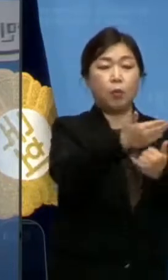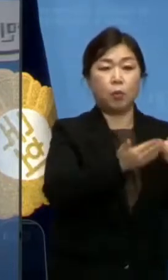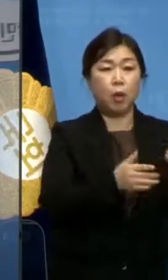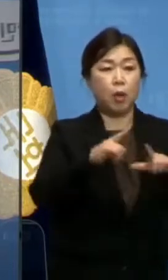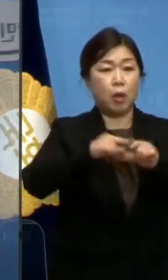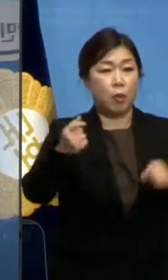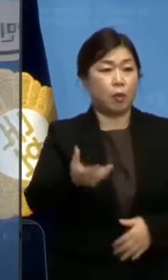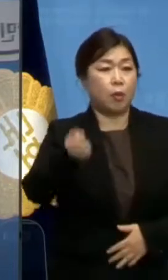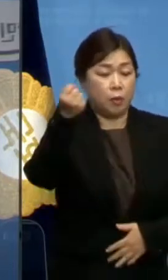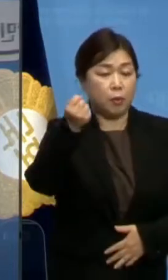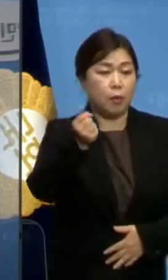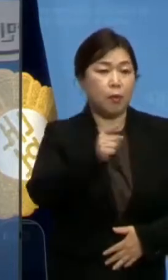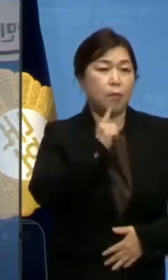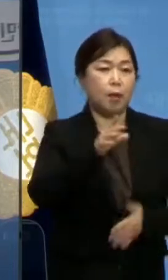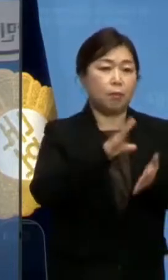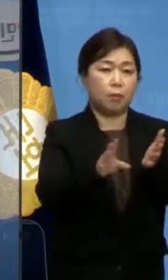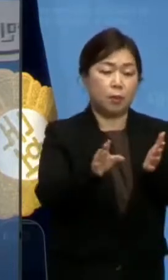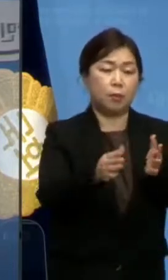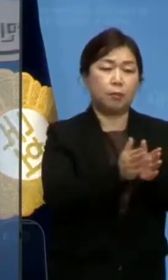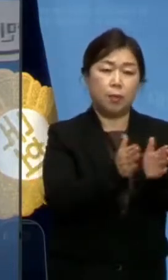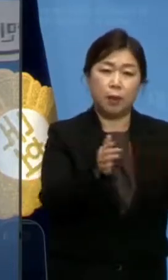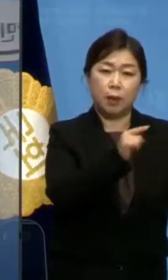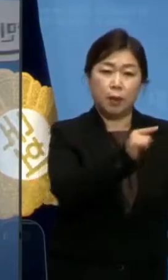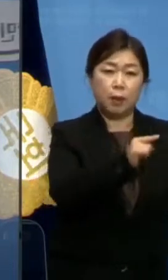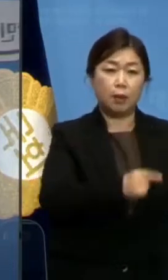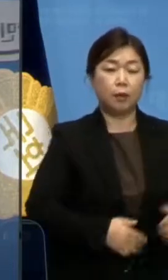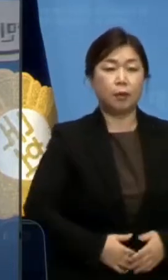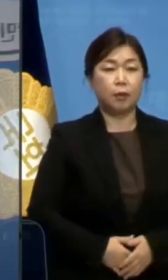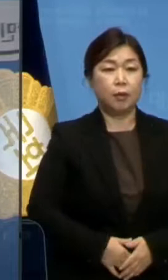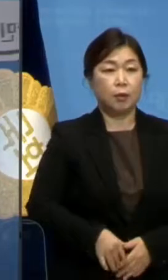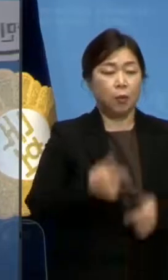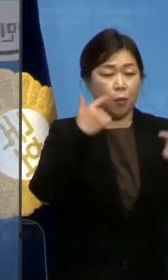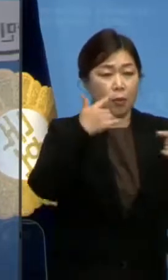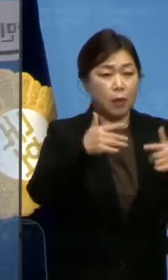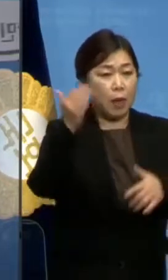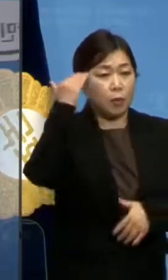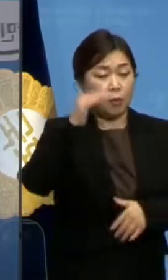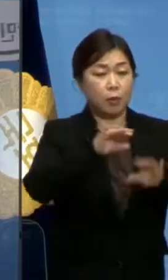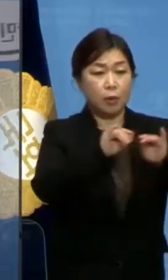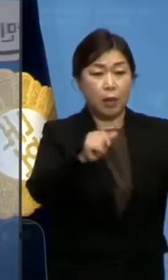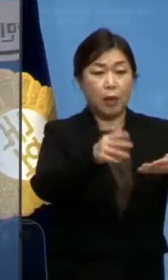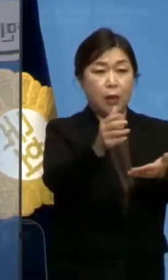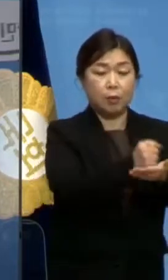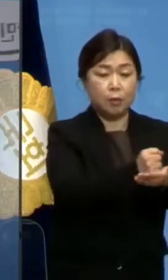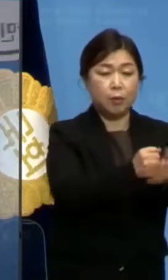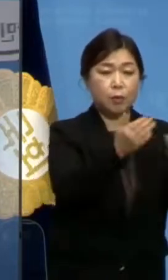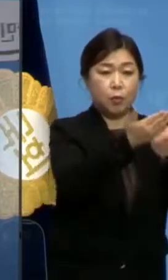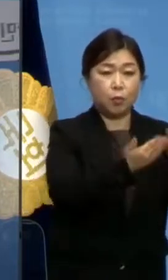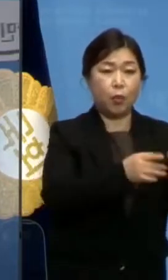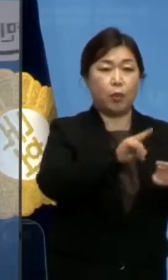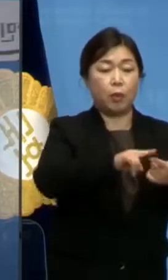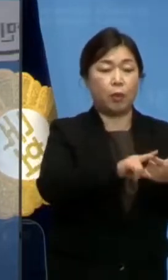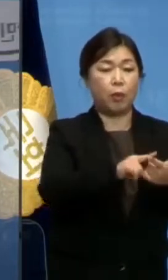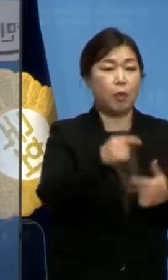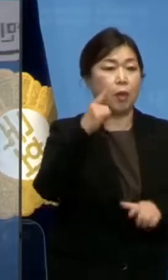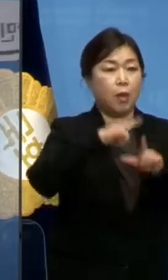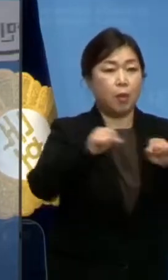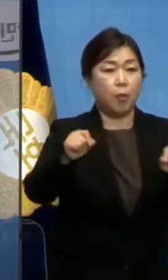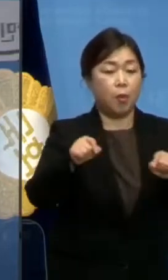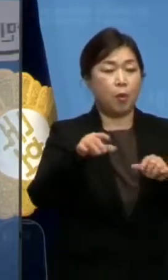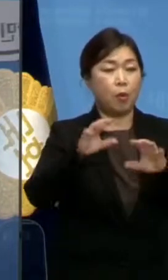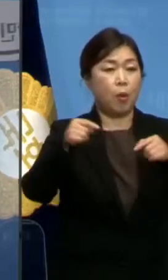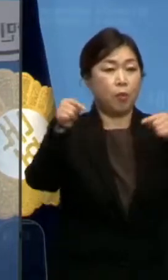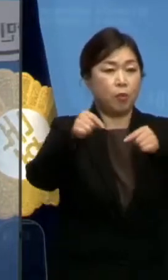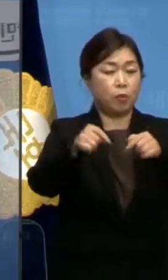일본 땅이라는 망언을 했습니다. 명백한 대한민국 영토인 독도에 대한 일본 외무상의